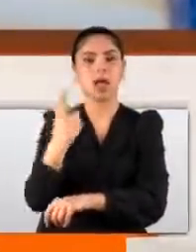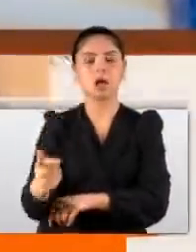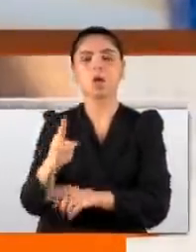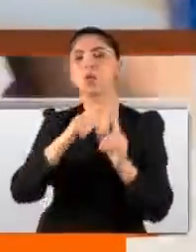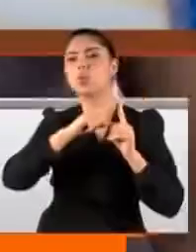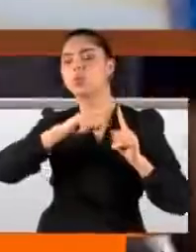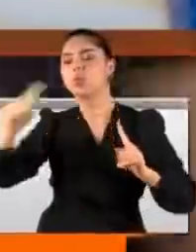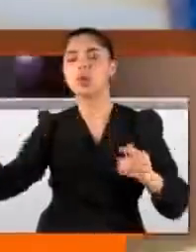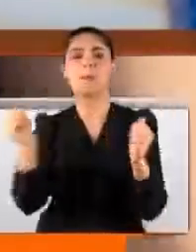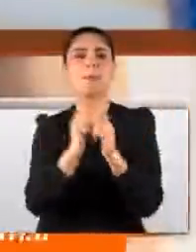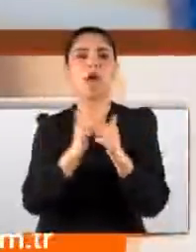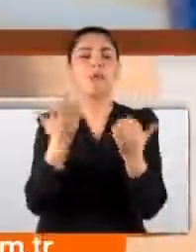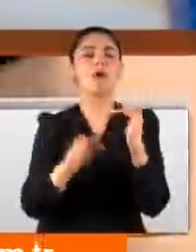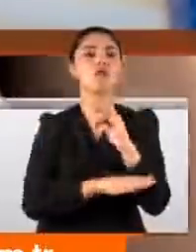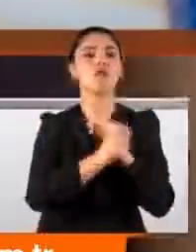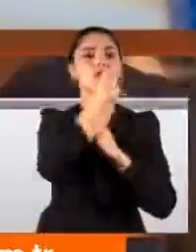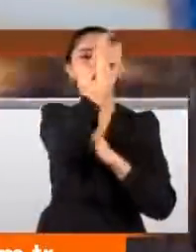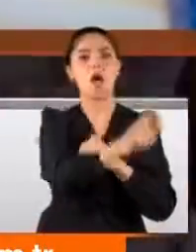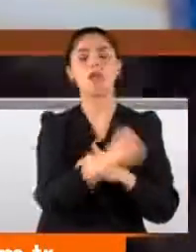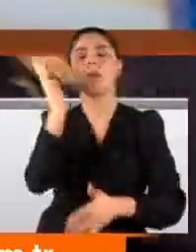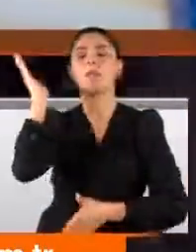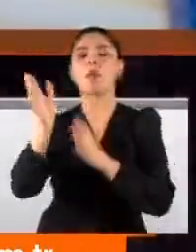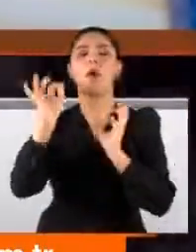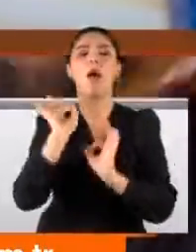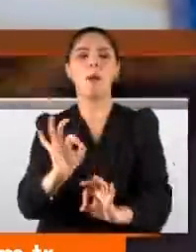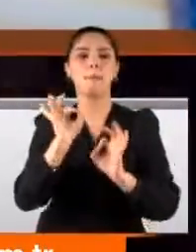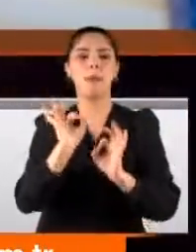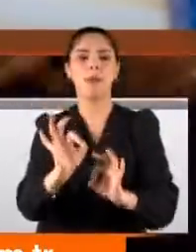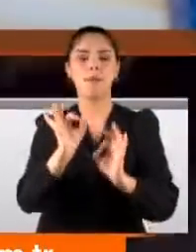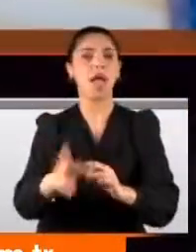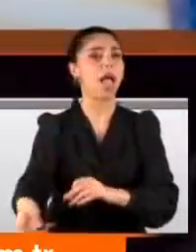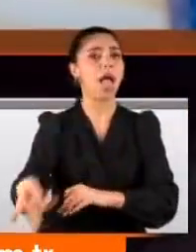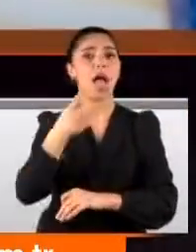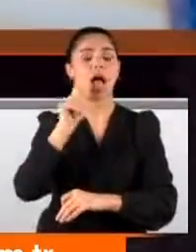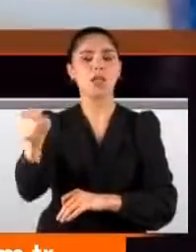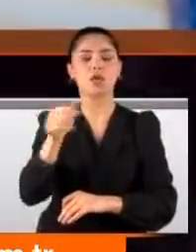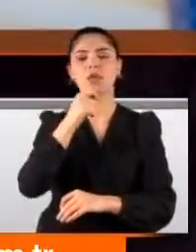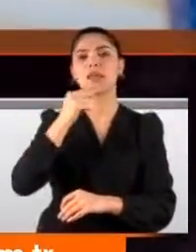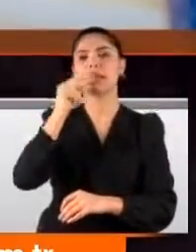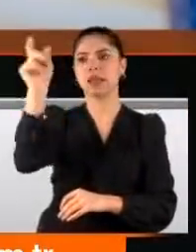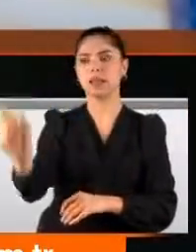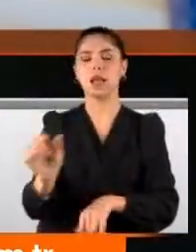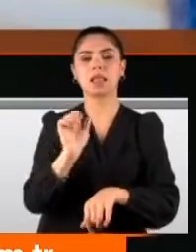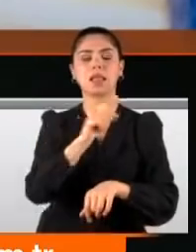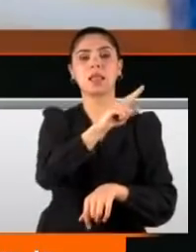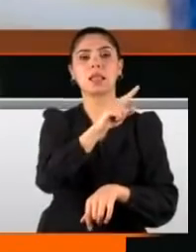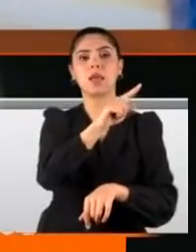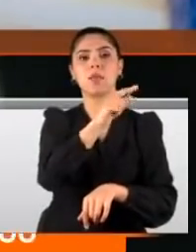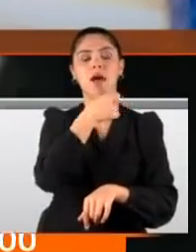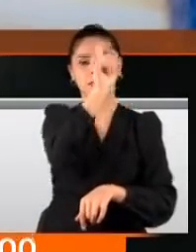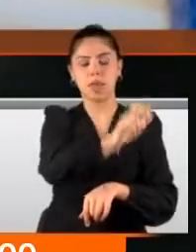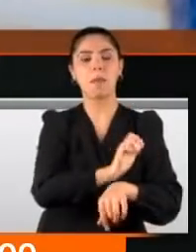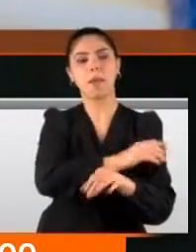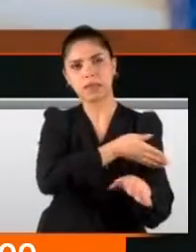uzun süredir beraber yaşadığı o adamdan şiddet görüyordu. Hatta en son yine şiddet uyguladığı için hapse girmiş ceza